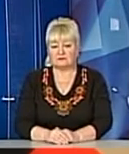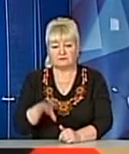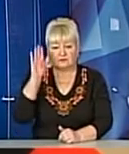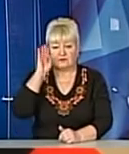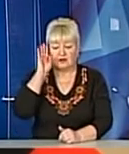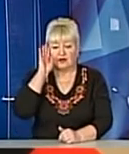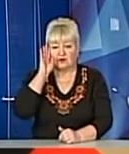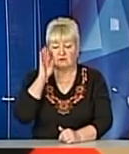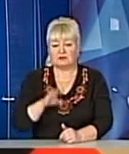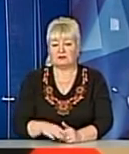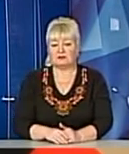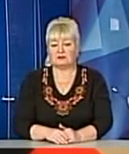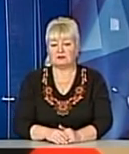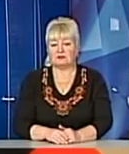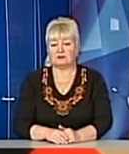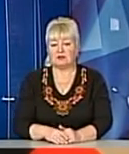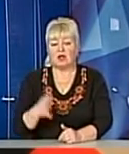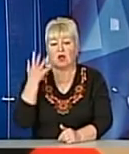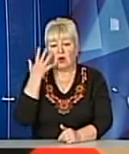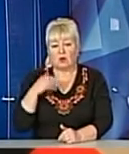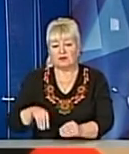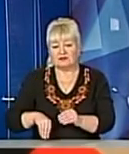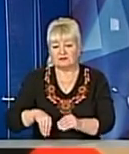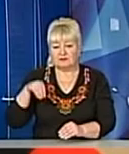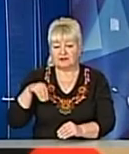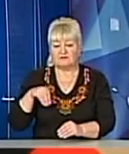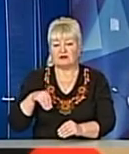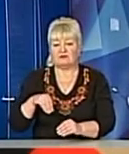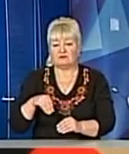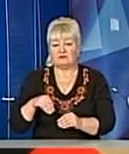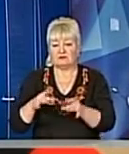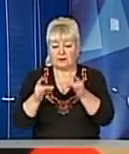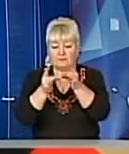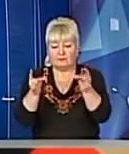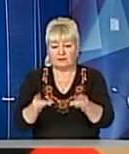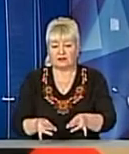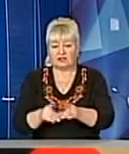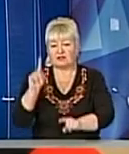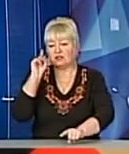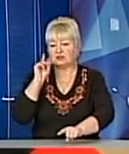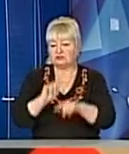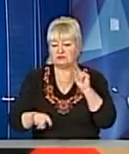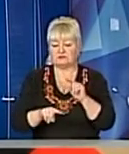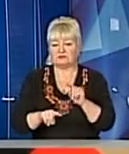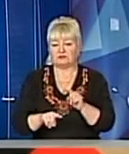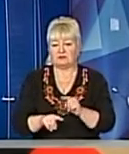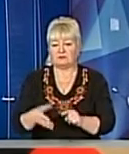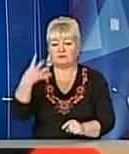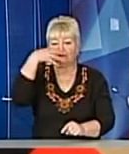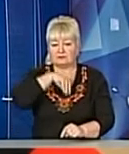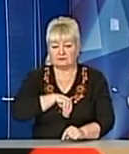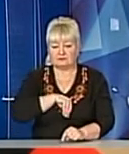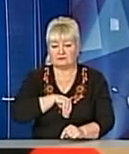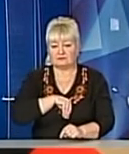Громадянин в момент, коли доставав з кишені згорток Дуже швидким рухом руки поклав